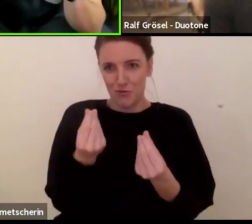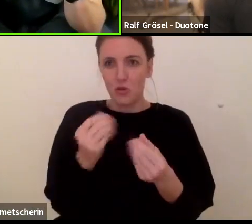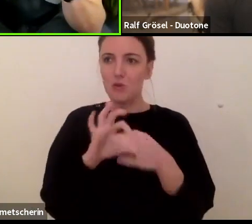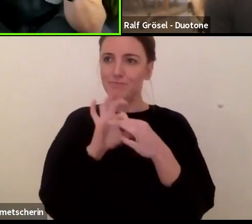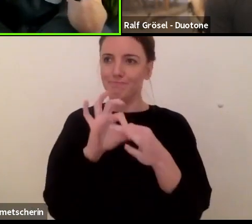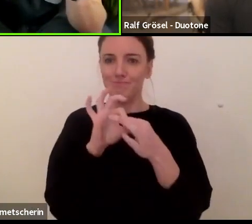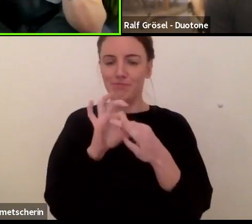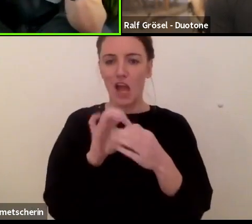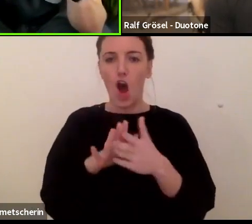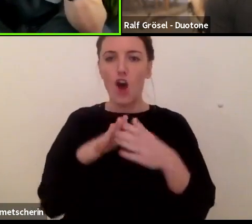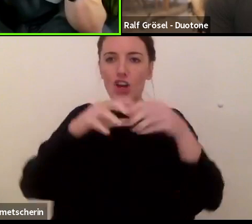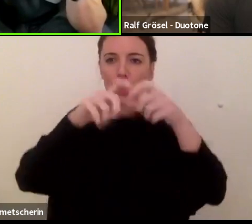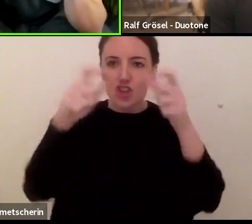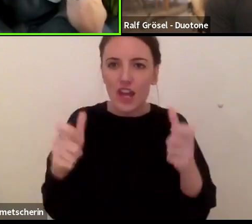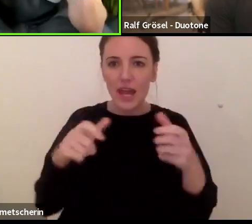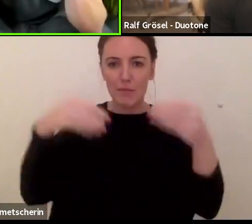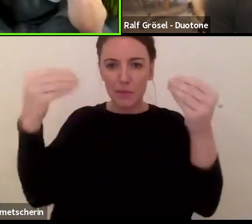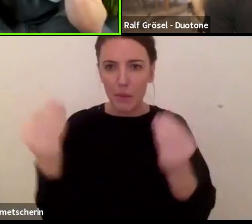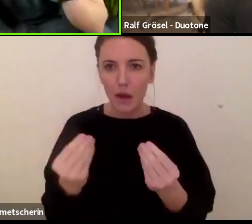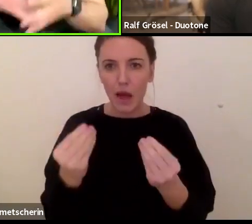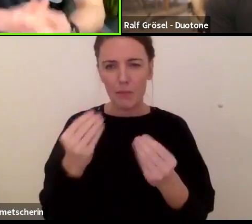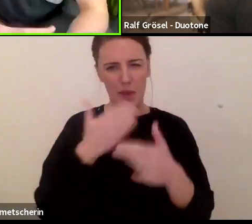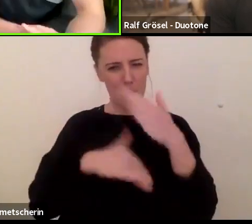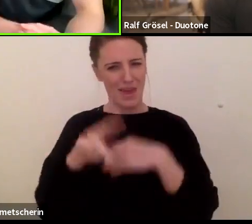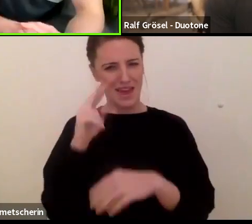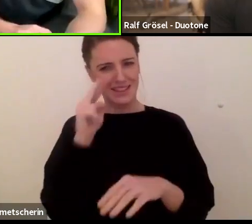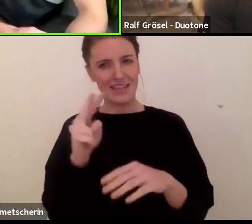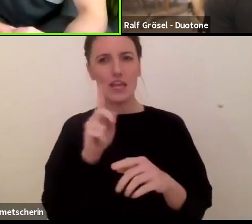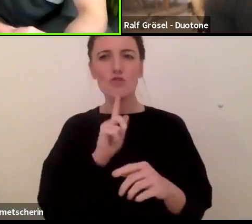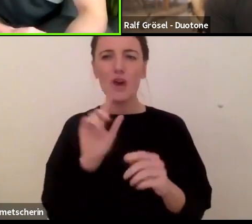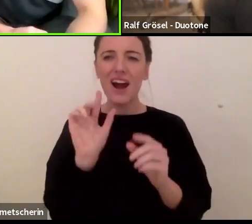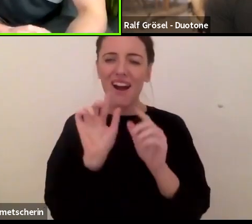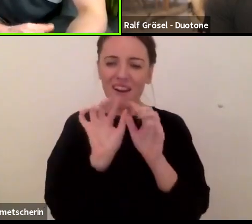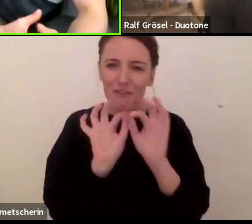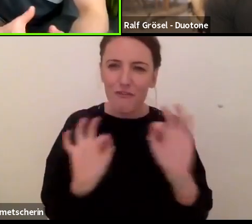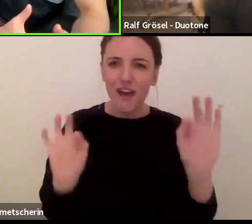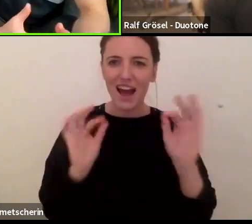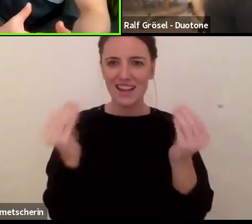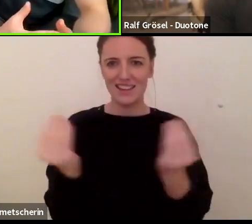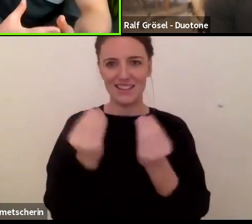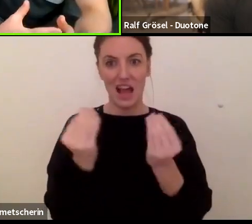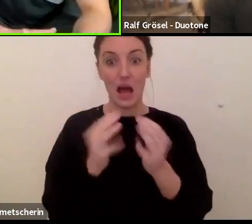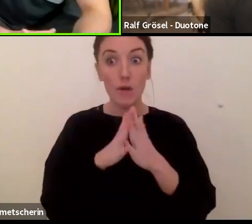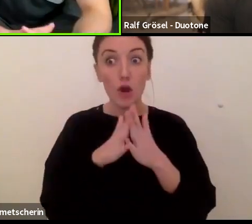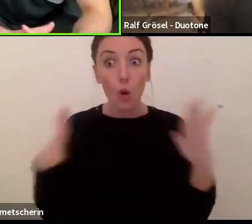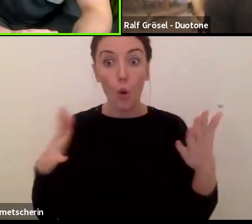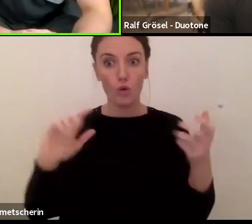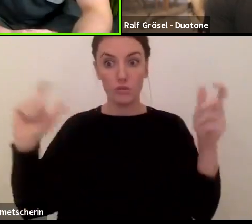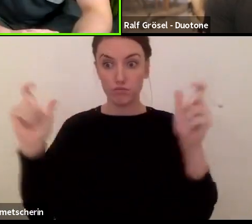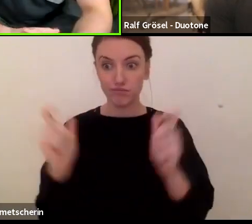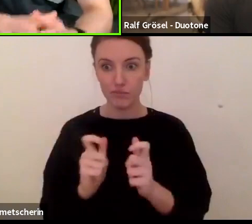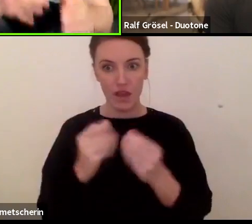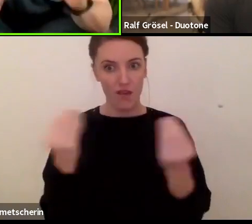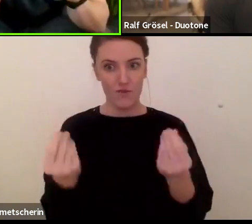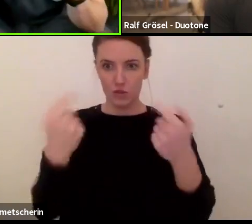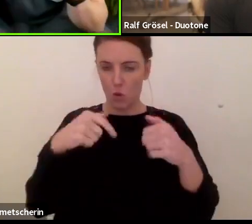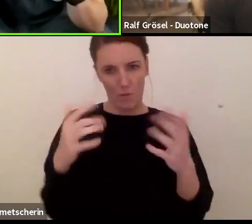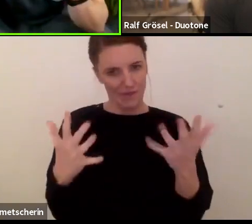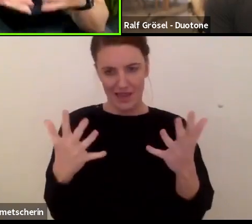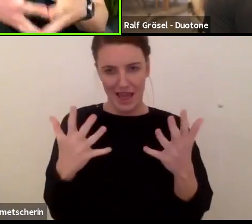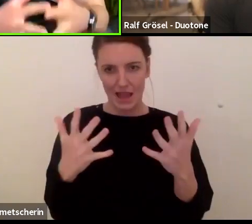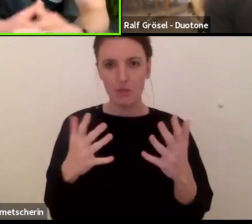ziemlich, da wird nur noch so an der Bridal ein bisschen Nuancen herum, aber es sind keine großen Revolutionen mehr, dass jetzt einfach eher auf der